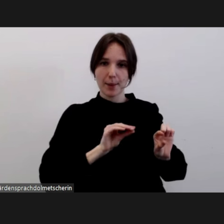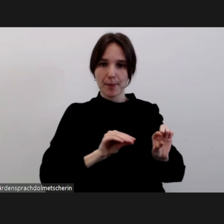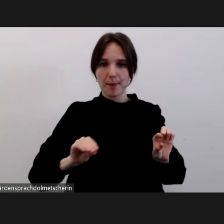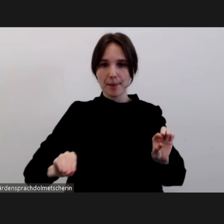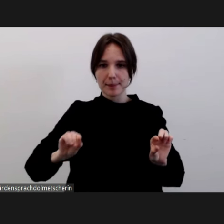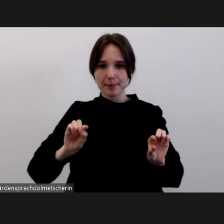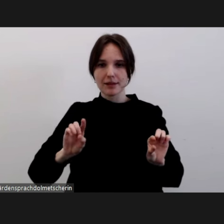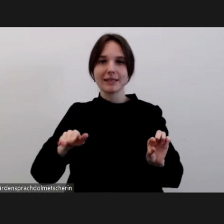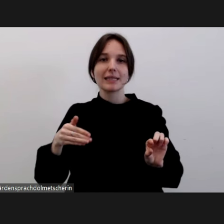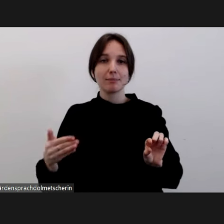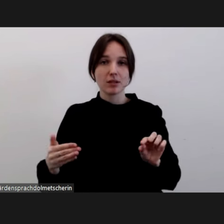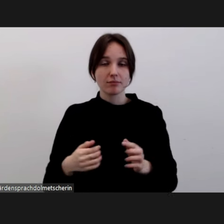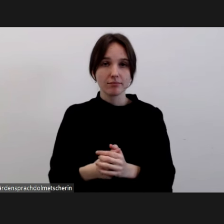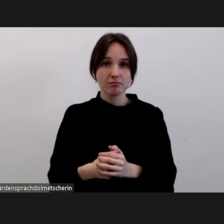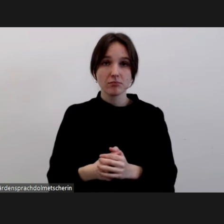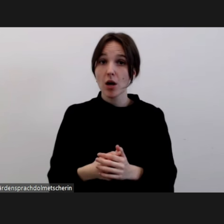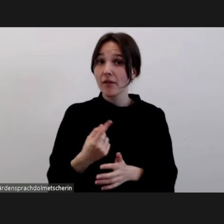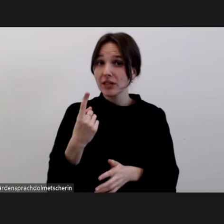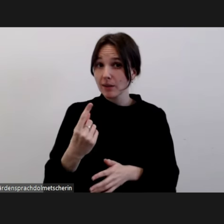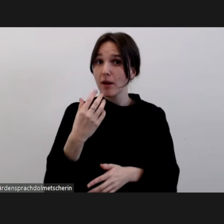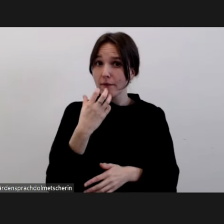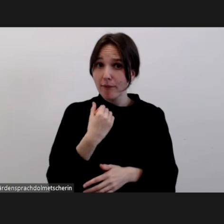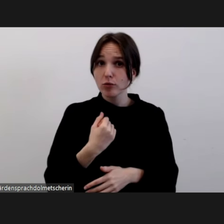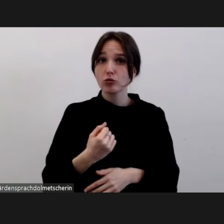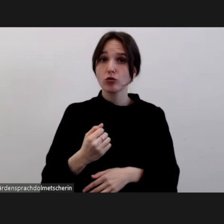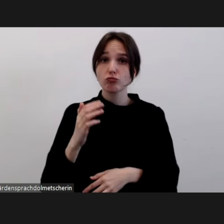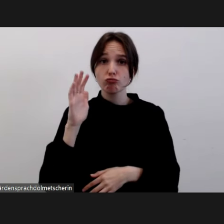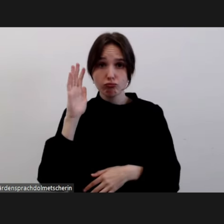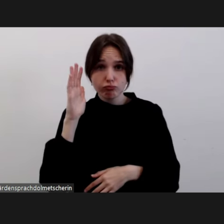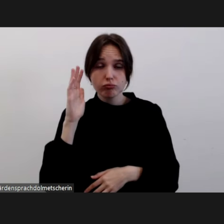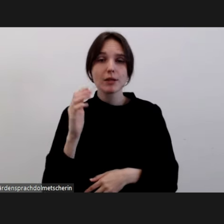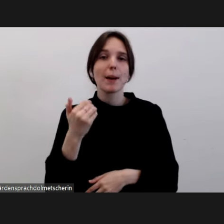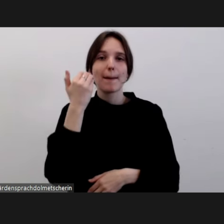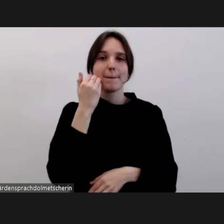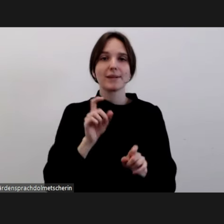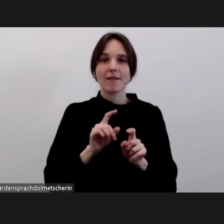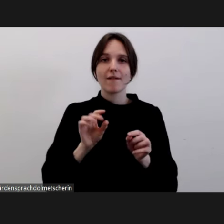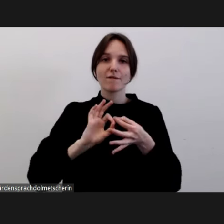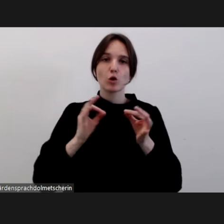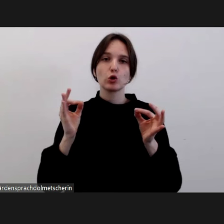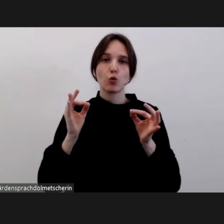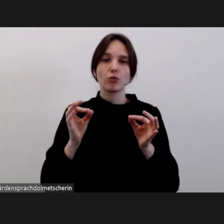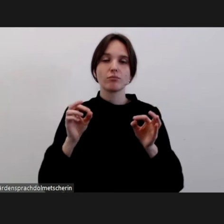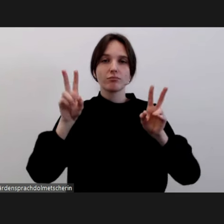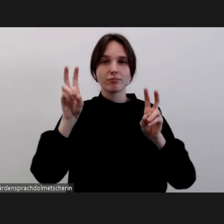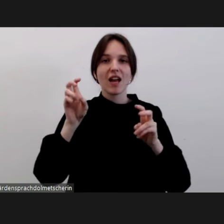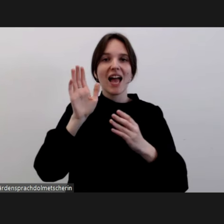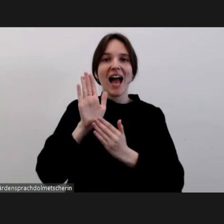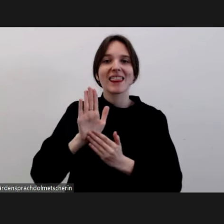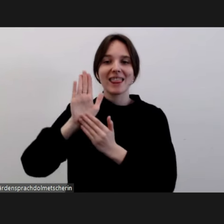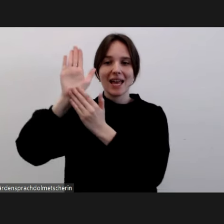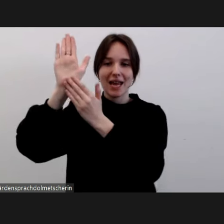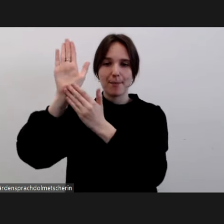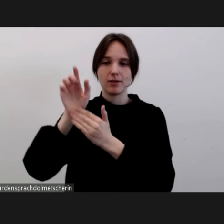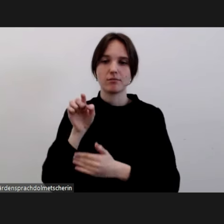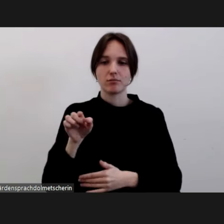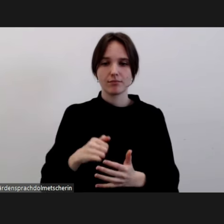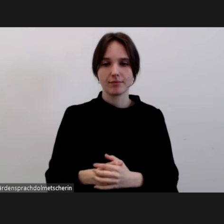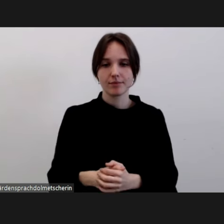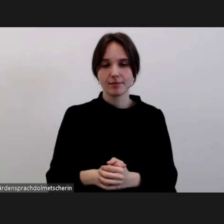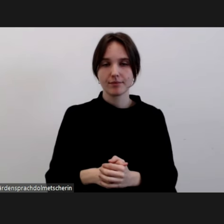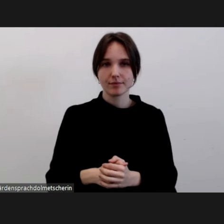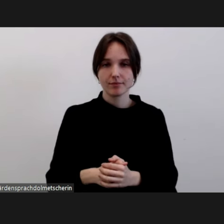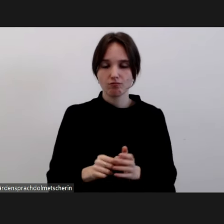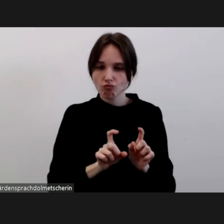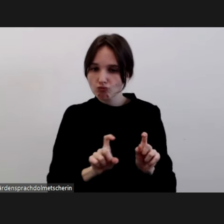wenn Sie einen Wortbeitrag haben, dann melden Sie sich bitte mit der Handheben-Funktion, auch im Menü, ich glaube, Reaktionen und